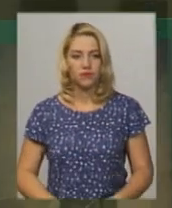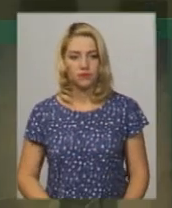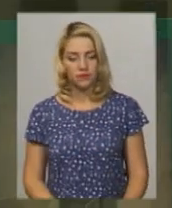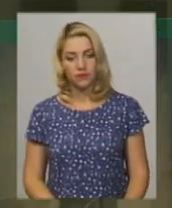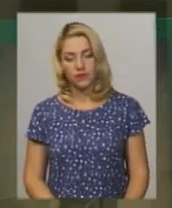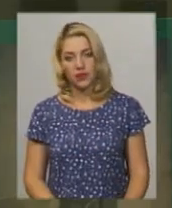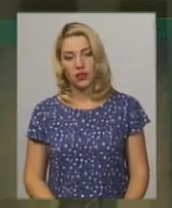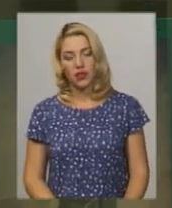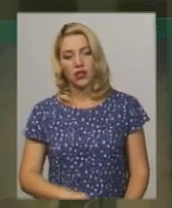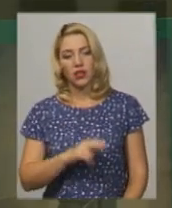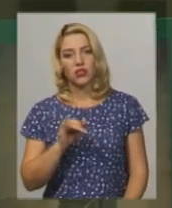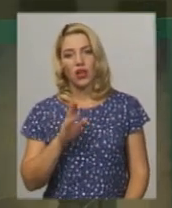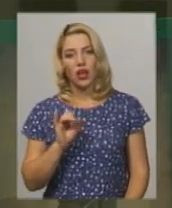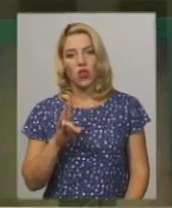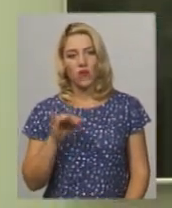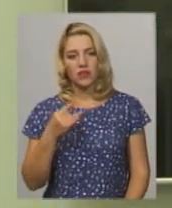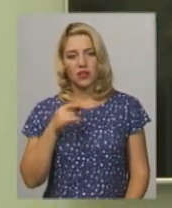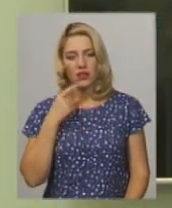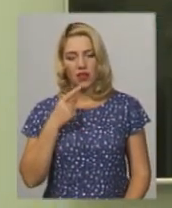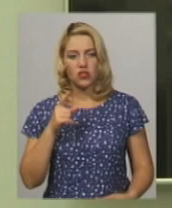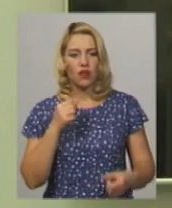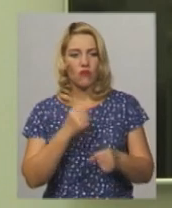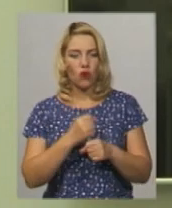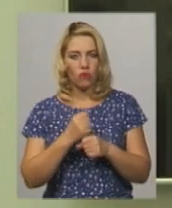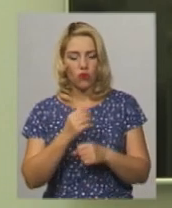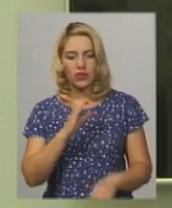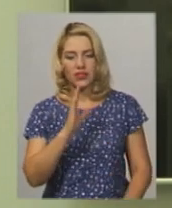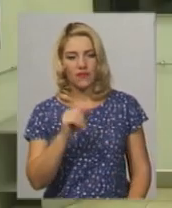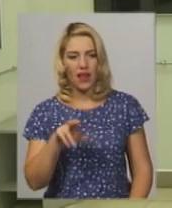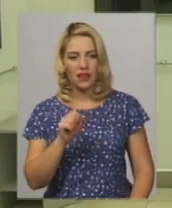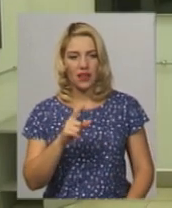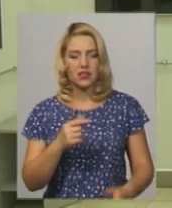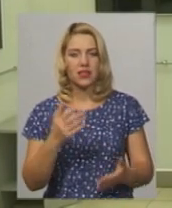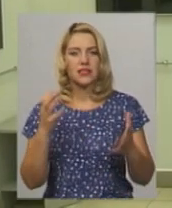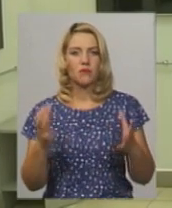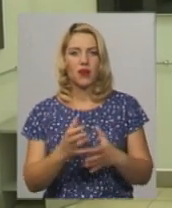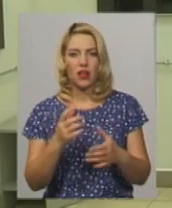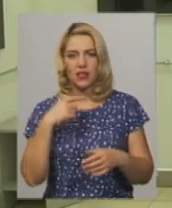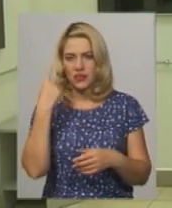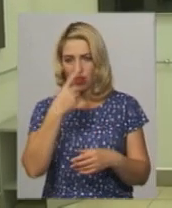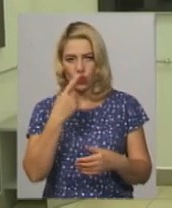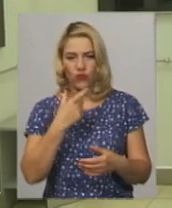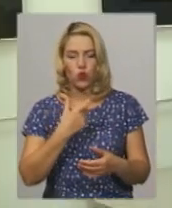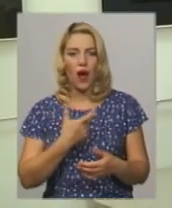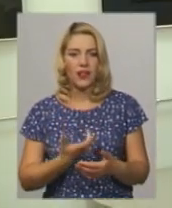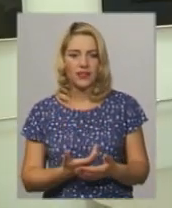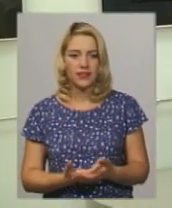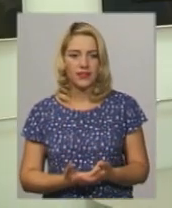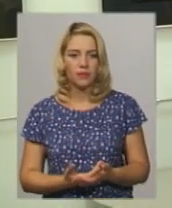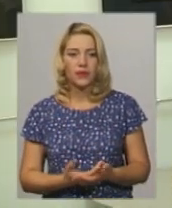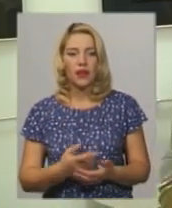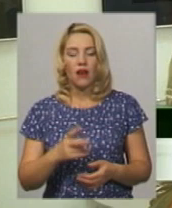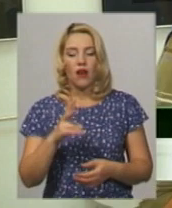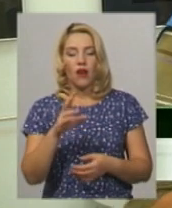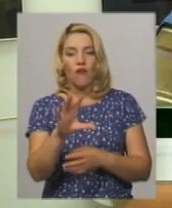Андрій Чикановський каже, в роботах Наталії Звіададзе збереглася індивідуальність. Фотографія само по собі, оце зупинене